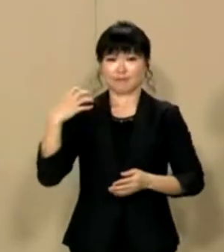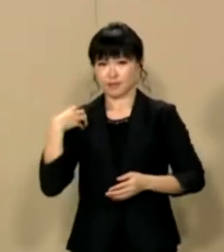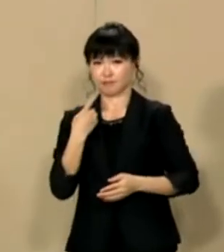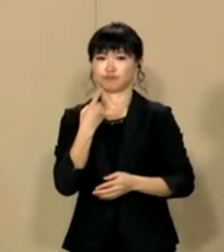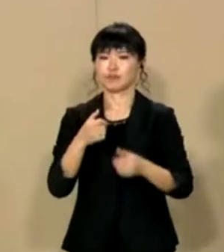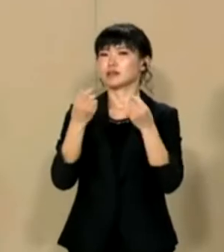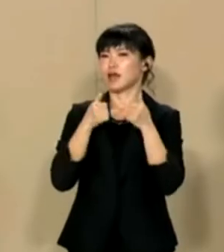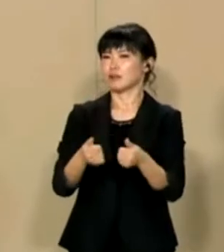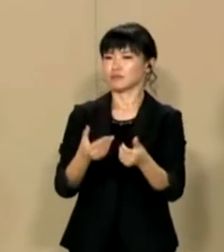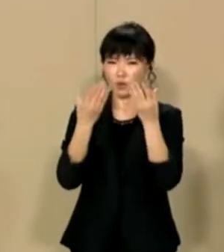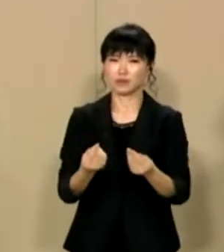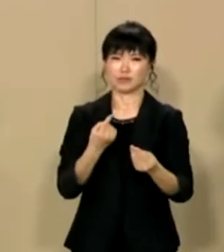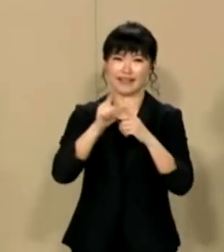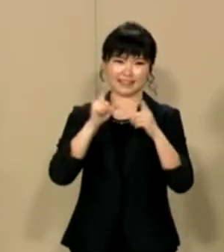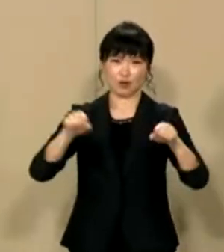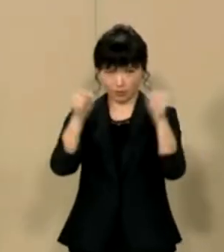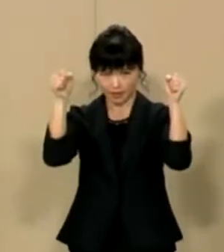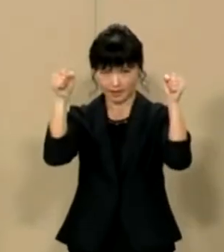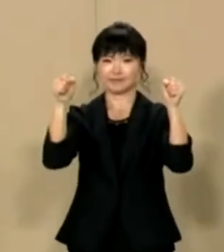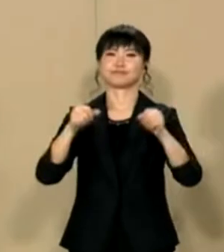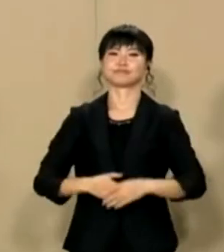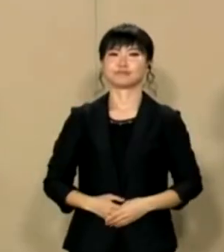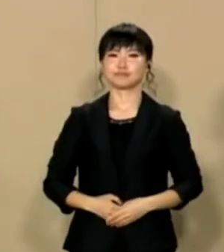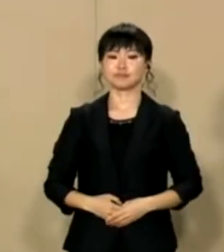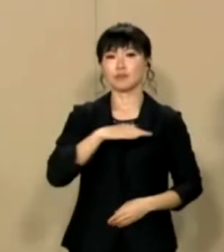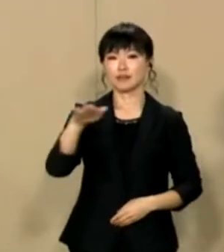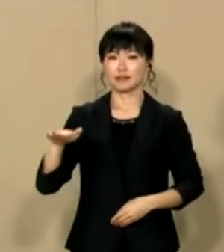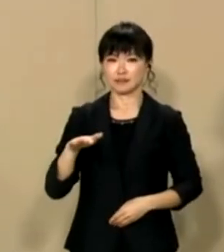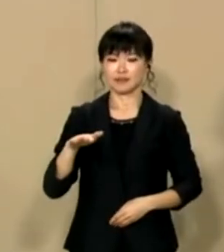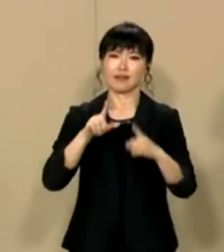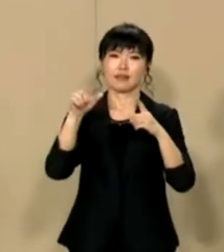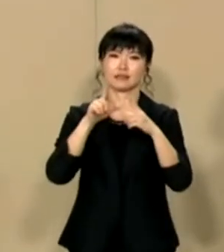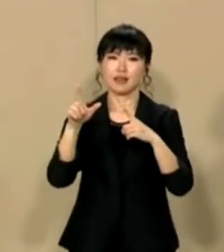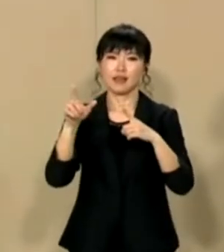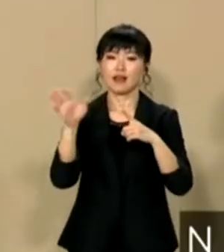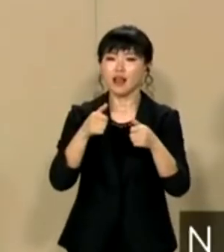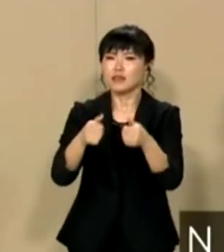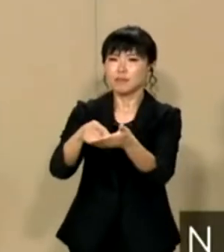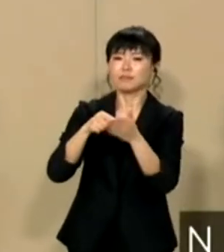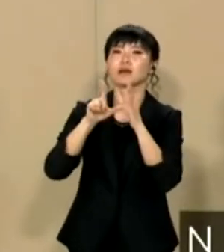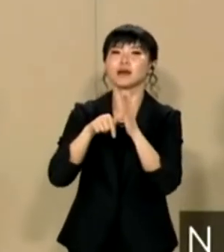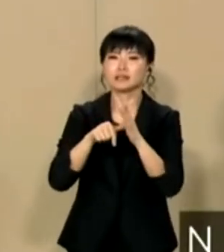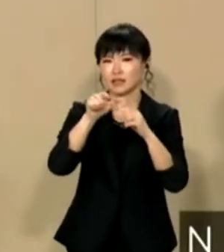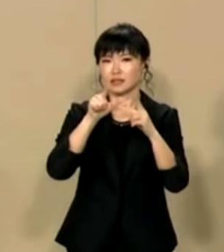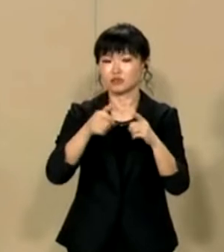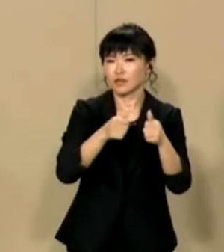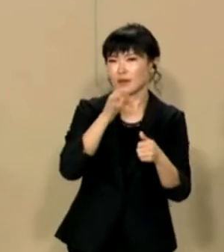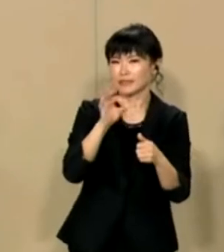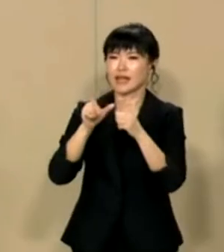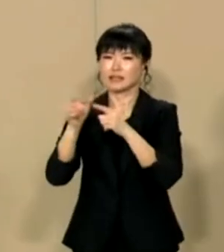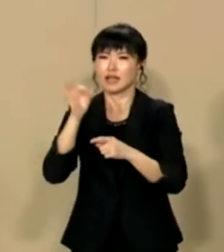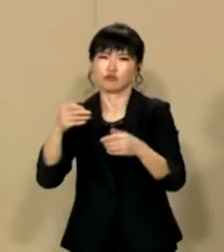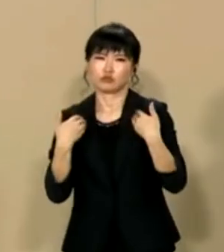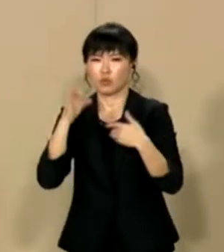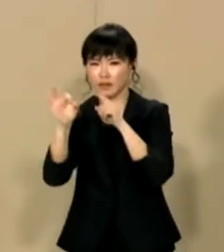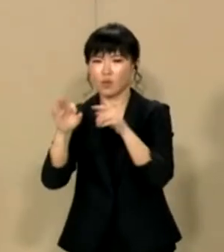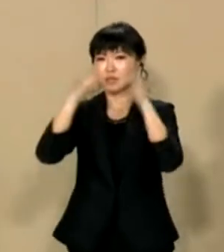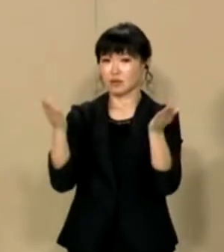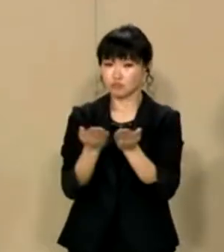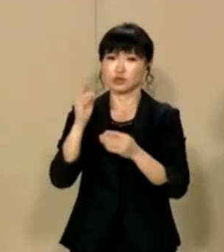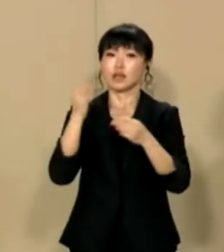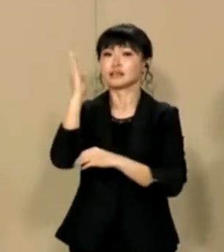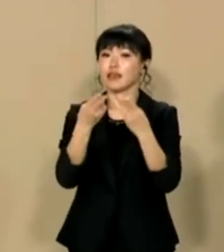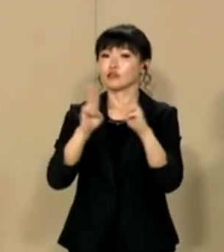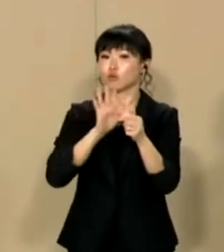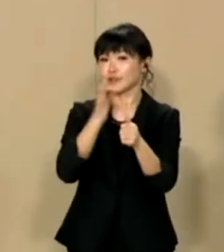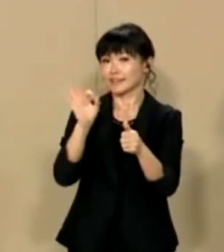肩代わをして裁判を終わらせますNHKをぶっ壊す皆さんがNHKに裁判された場合の被裁判費用やNHKに支払うべき受信料の原資それは全て政党助